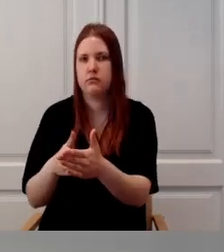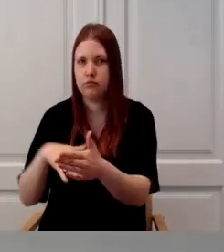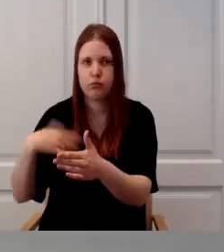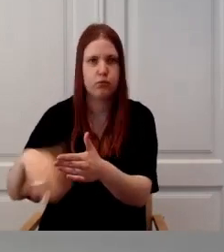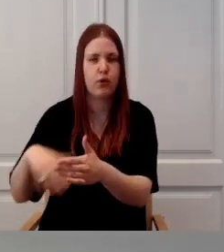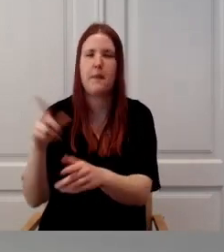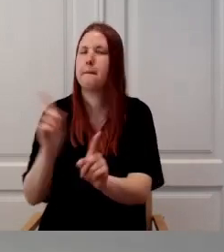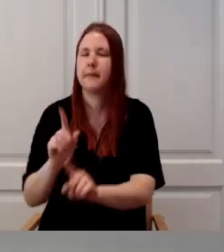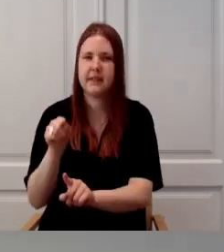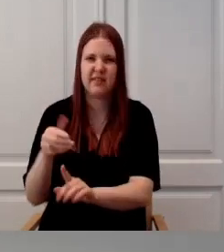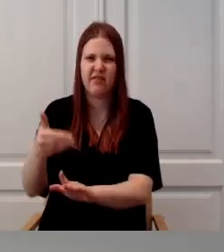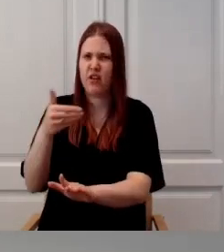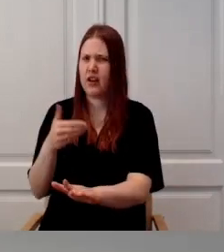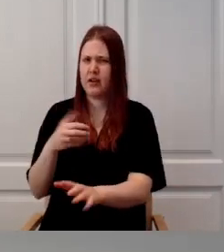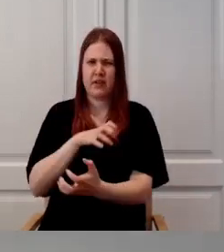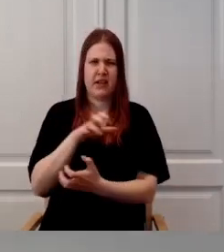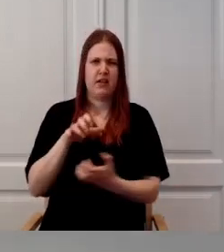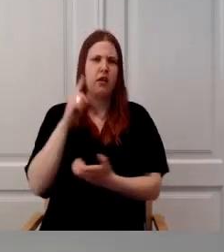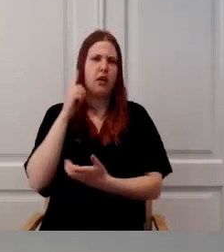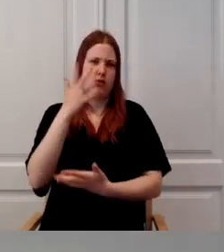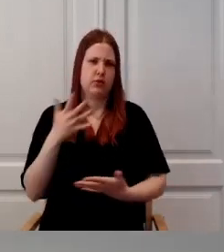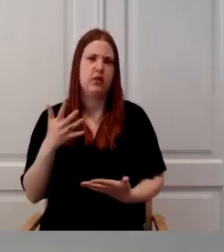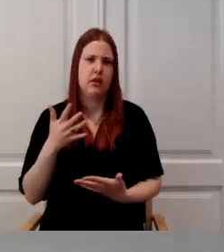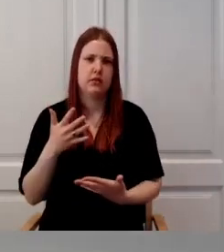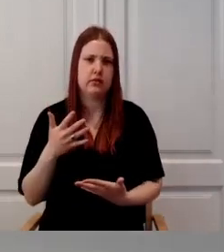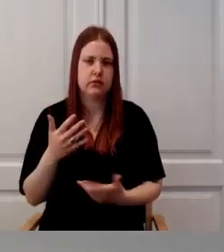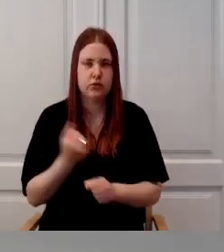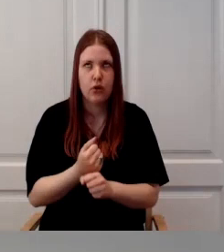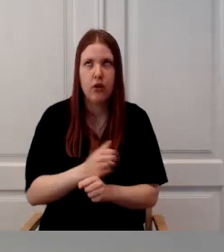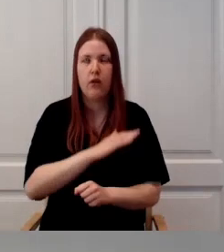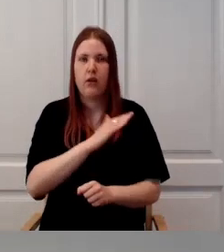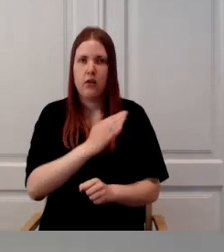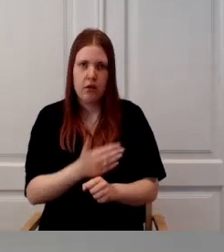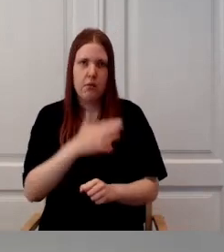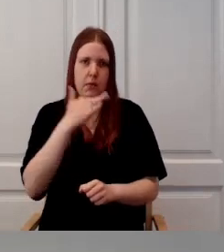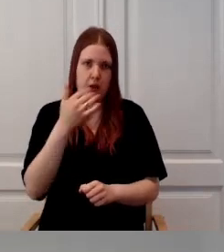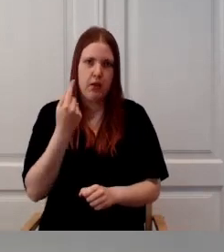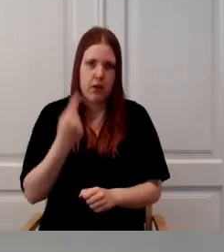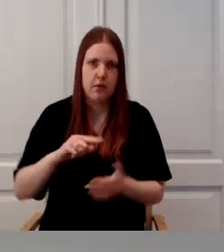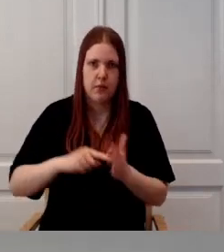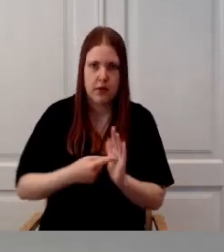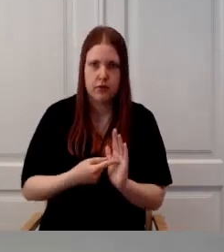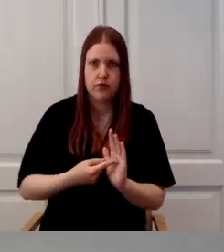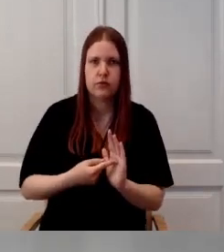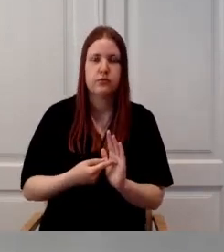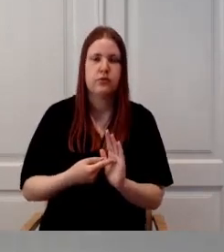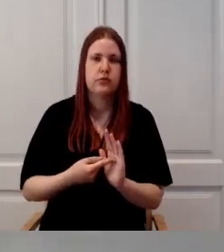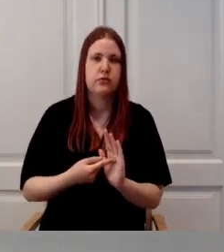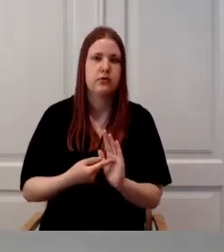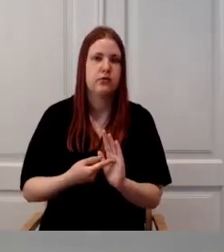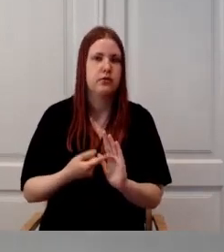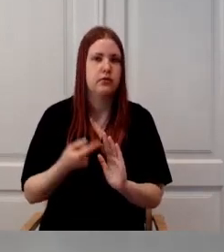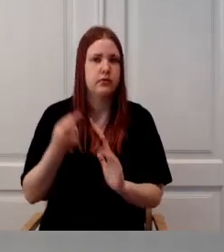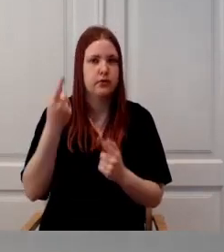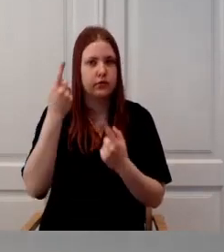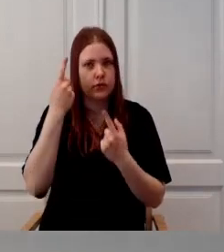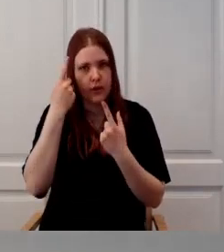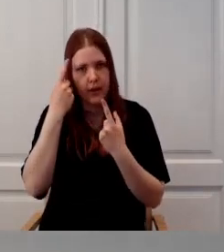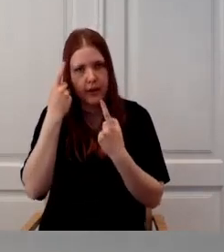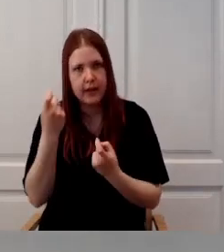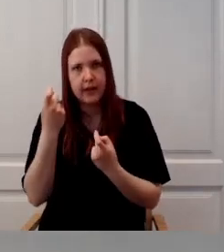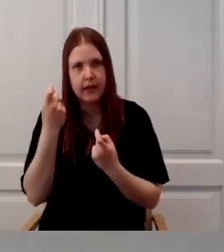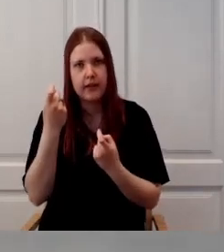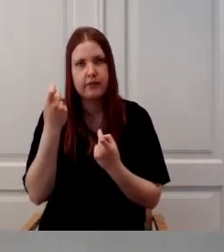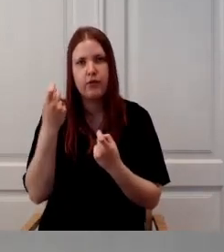keeluline aru saada, tähendas meile ka lisatööd, sest alati kui tekis teab edastamise vastuvõtmise valdkonnas